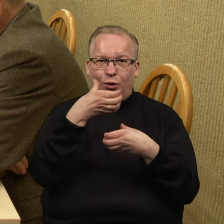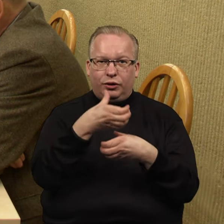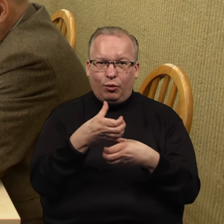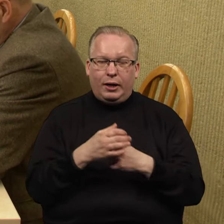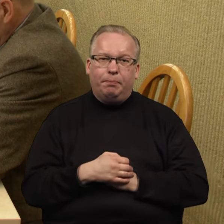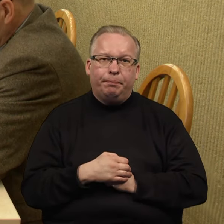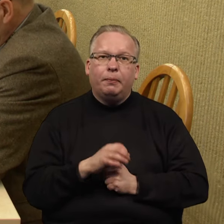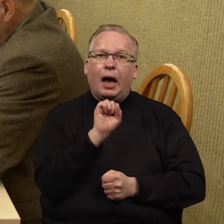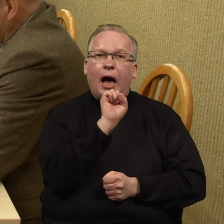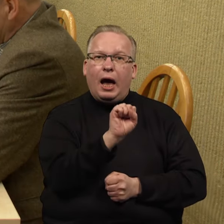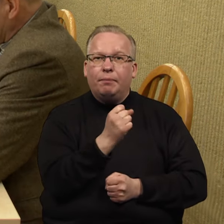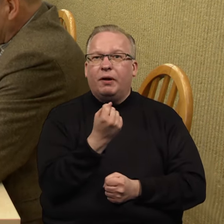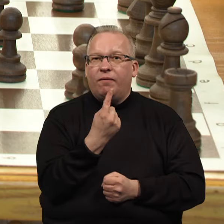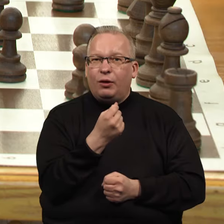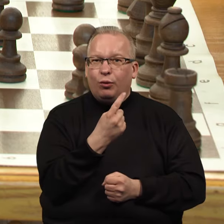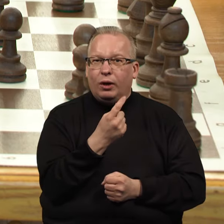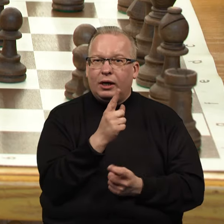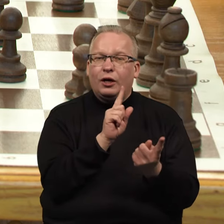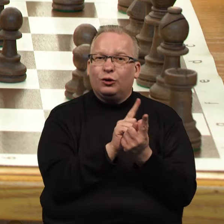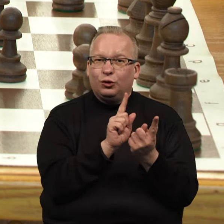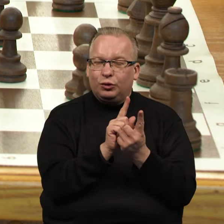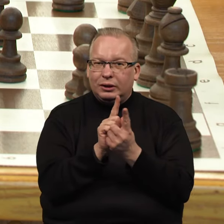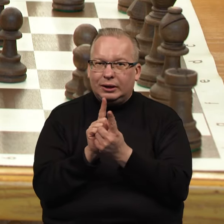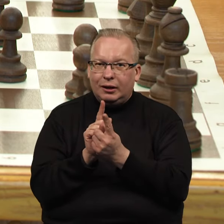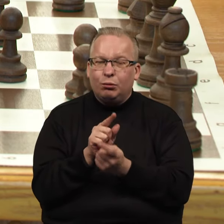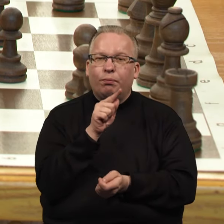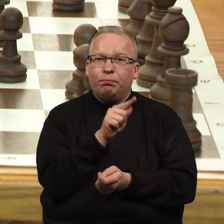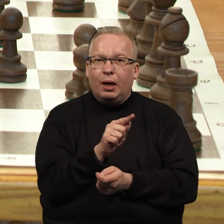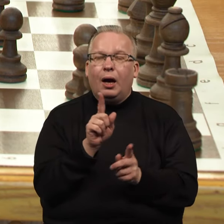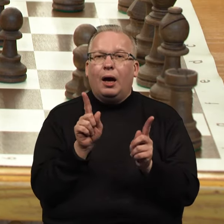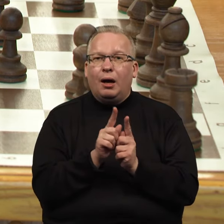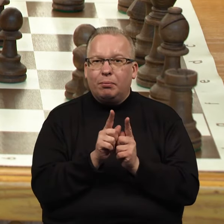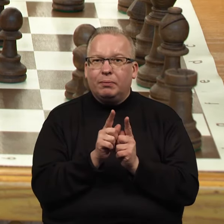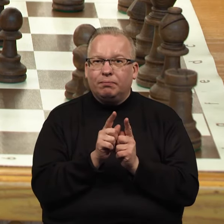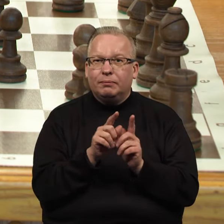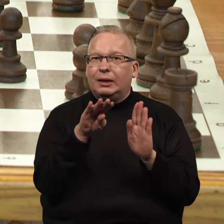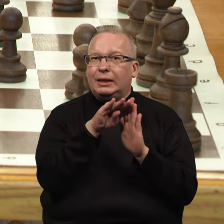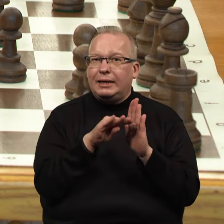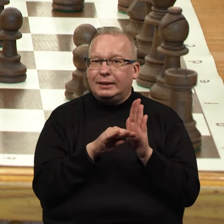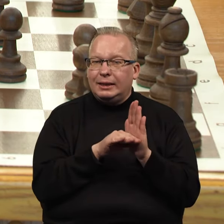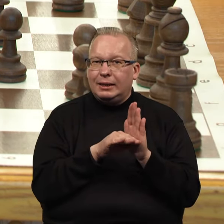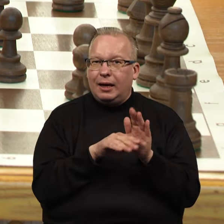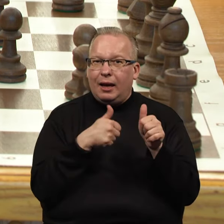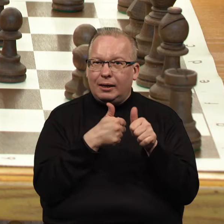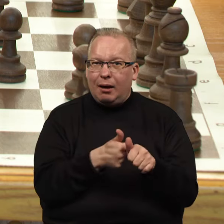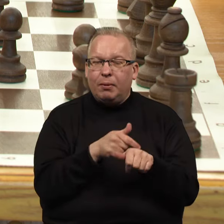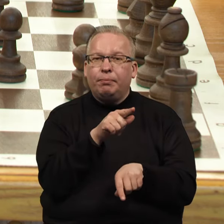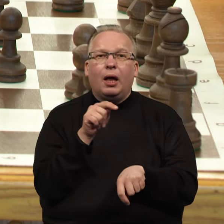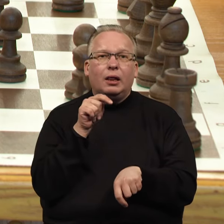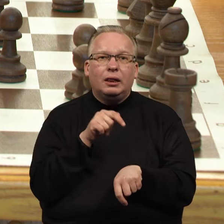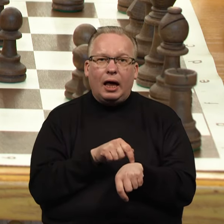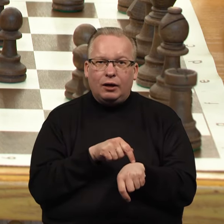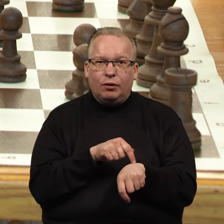turnyrė 11 ratų, visi žaidėjai žaidžia handikapo taisyklinis, tai reiškia, kad laiko